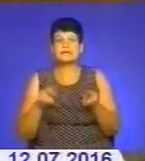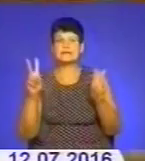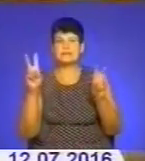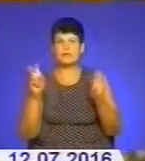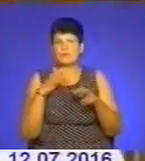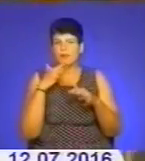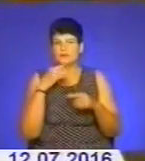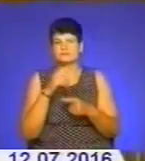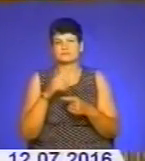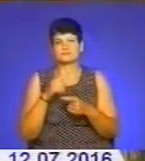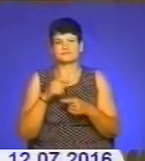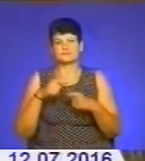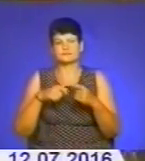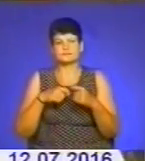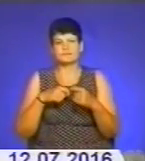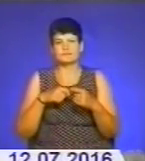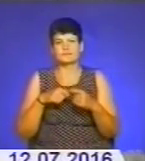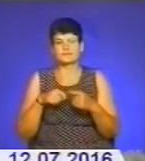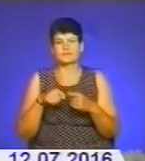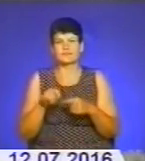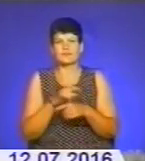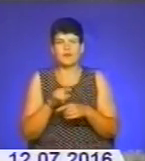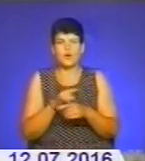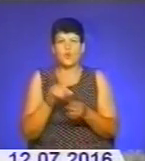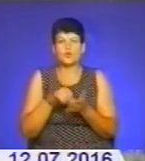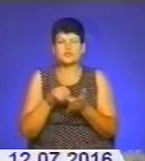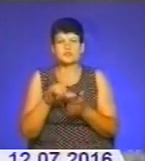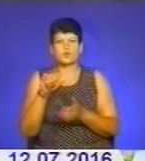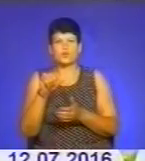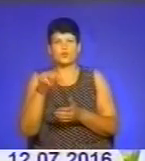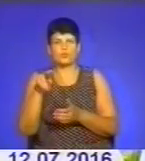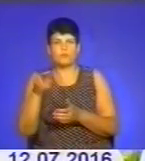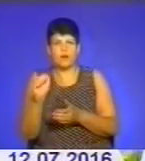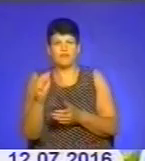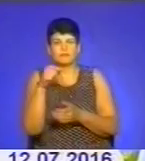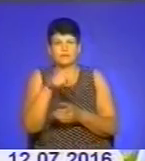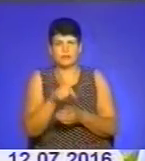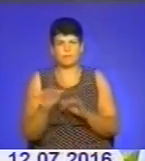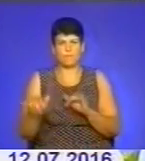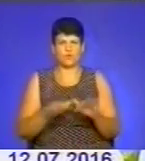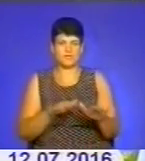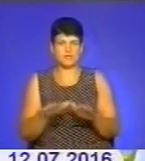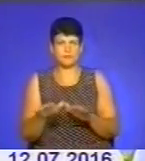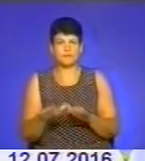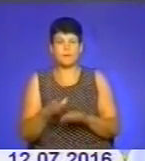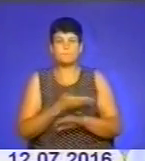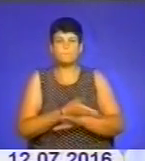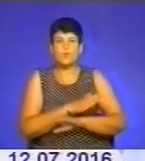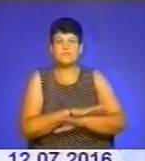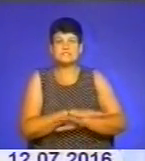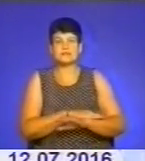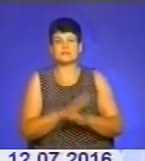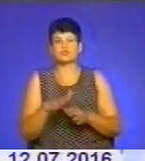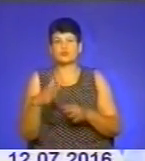спекуляцій, зокрема, щодо участі ООН УПА у тогочасних подіях. Проблема заключається в тому, що польська сторона бачить